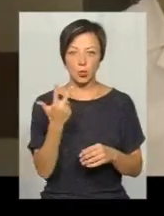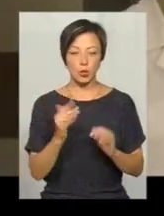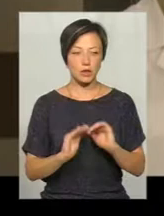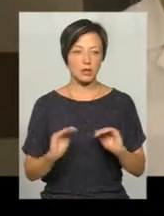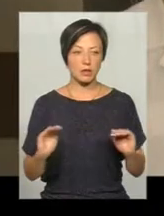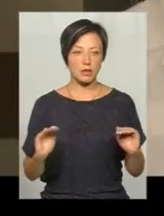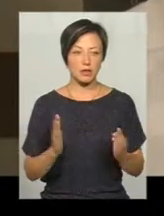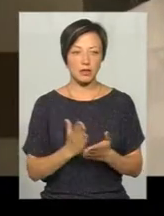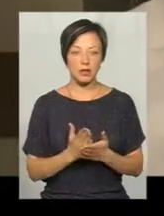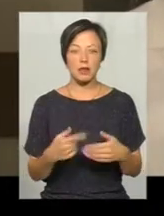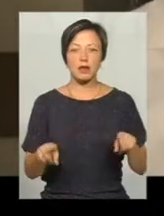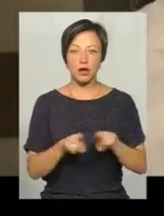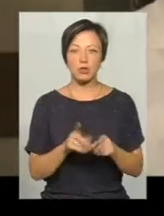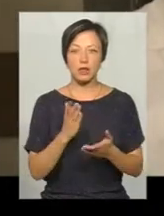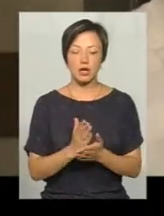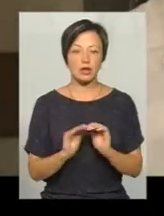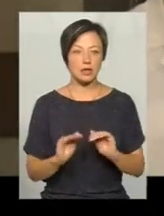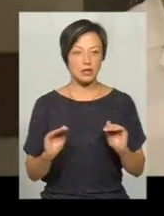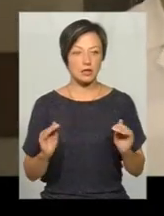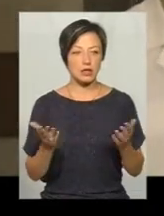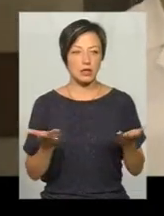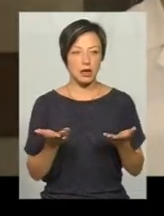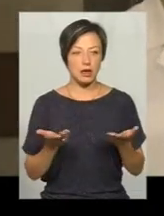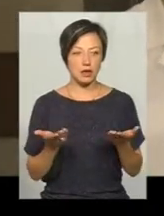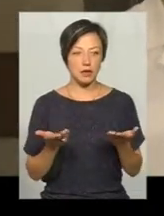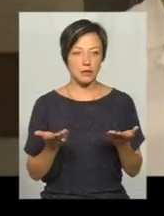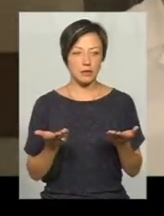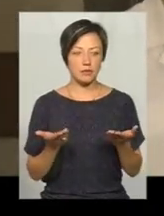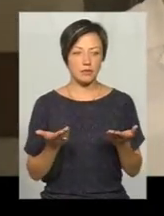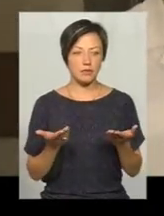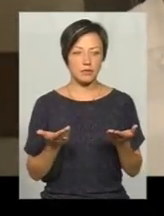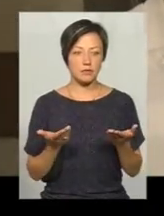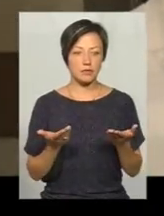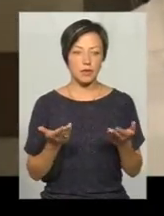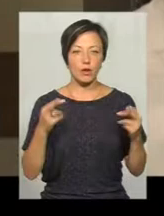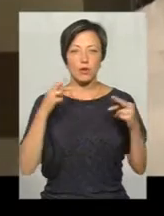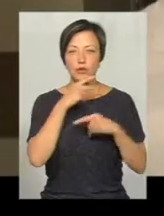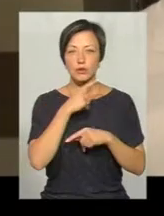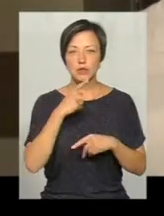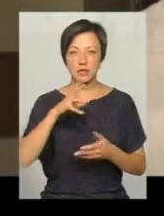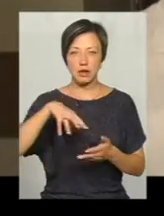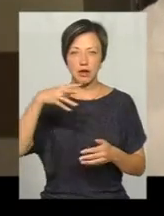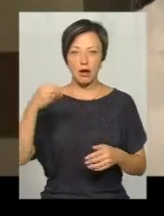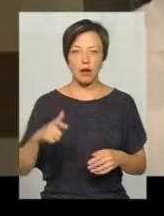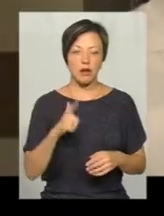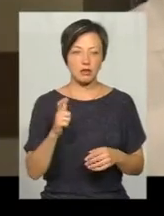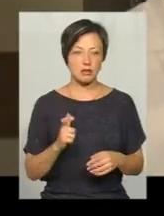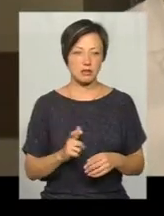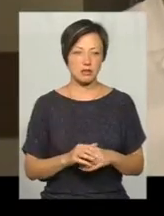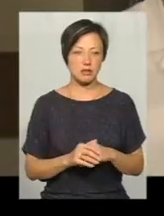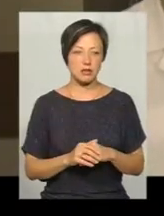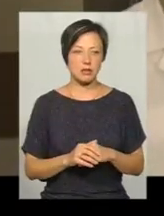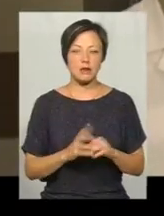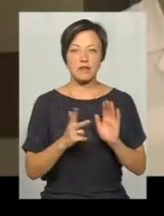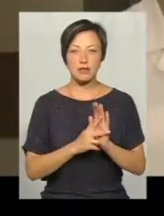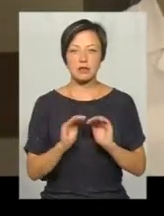дітей. Також є діти, які отруїлися чадним газом. І таких